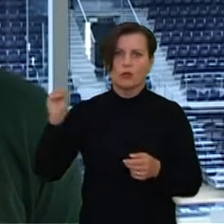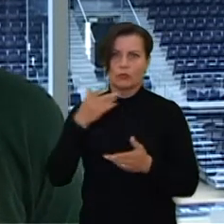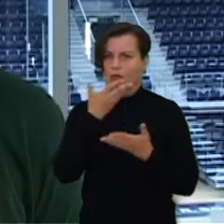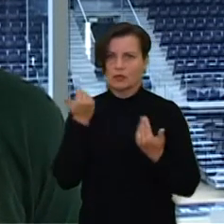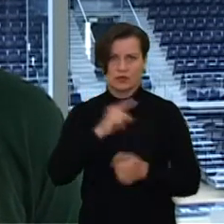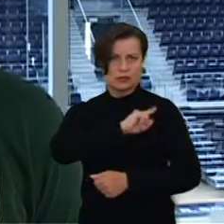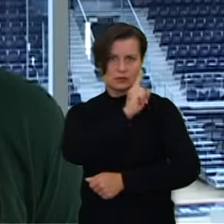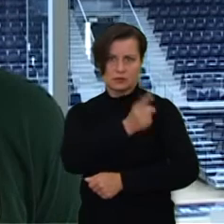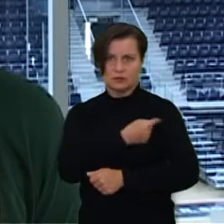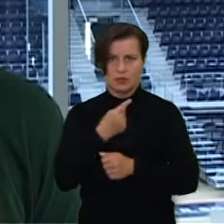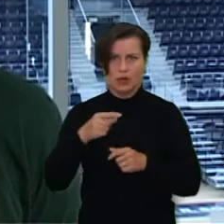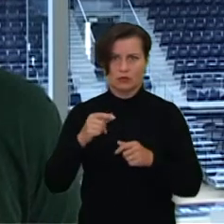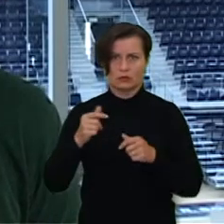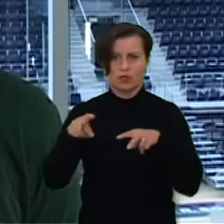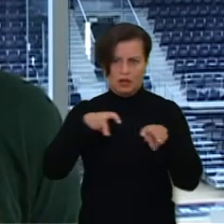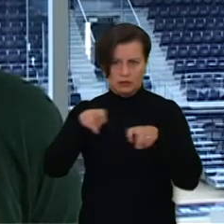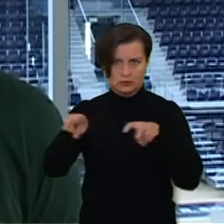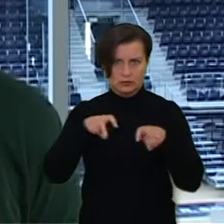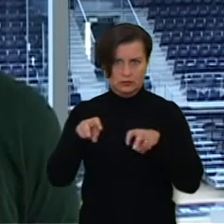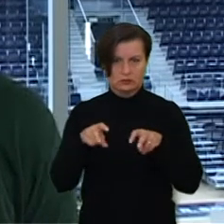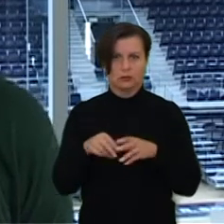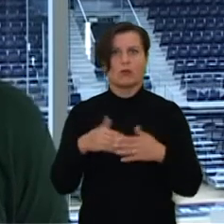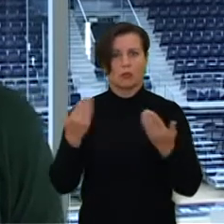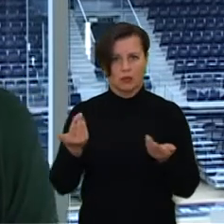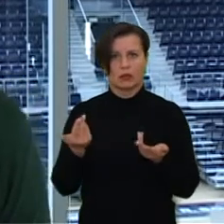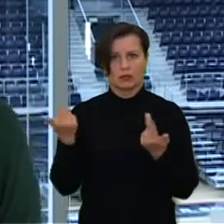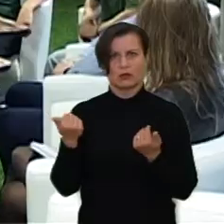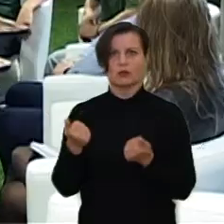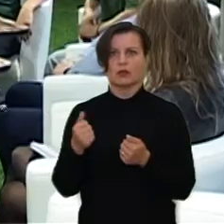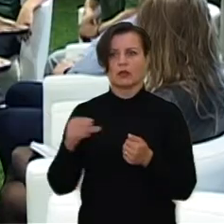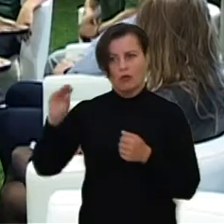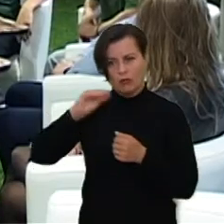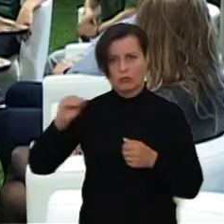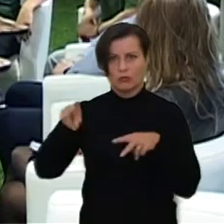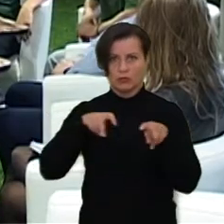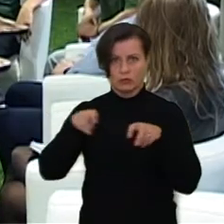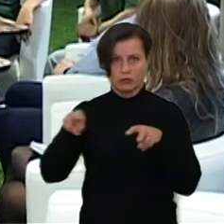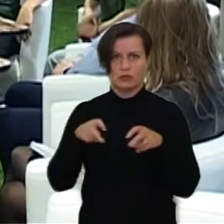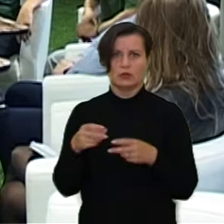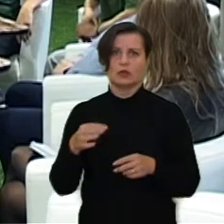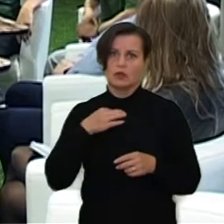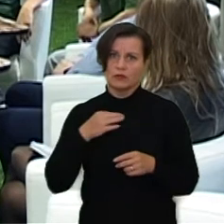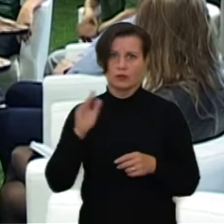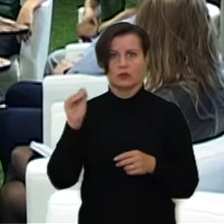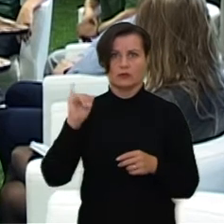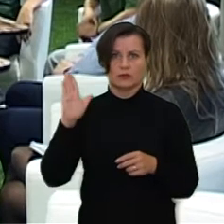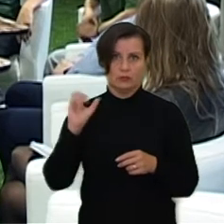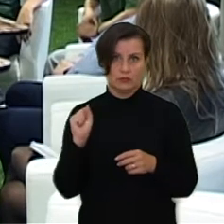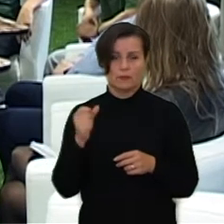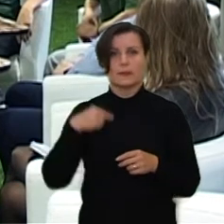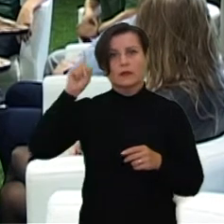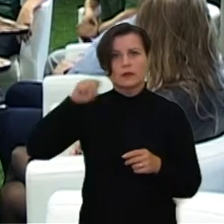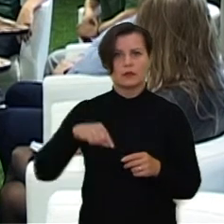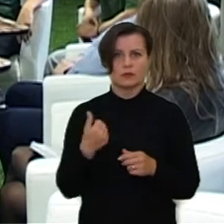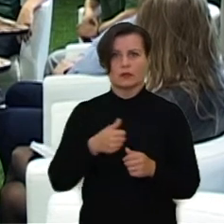patys įpriausia lyga, bet visgi tai Europos lyga, kad ir FIBA lyga yra. Tikimės gero